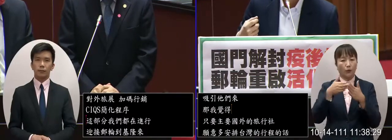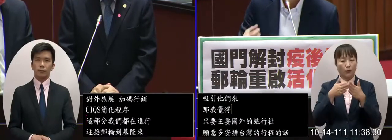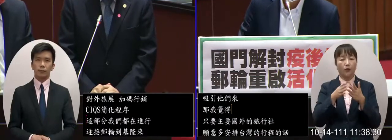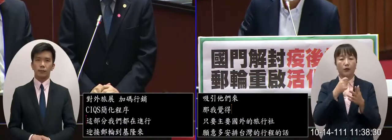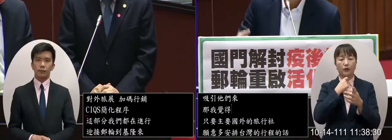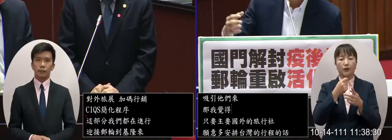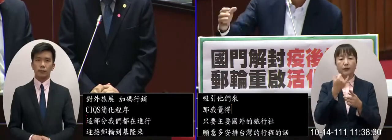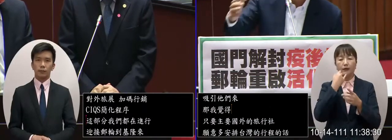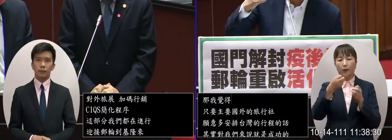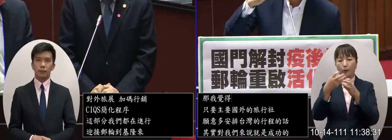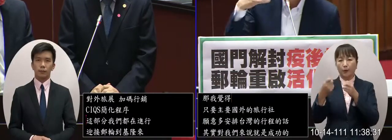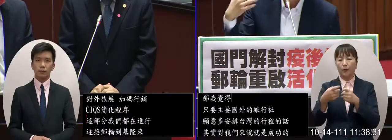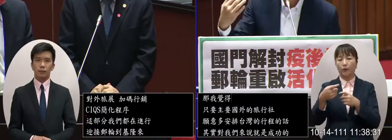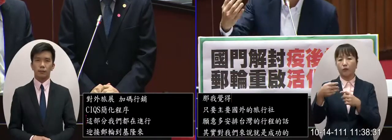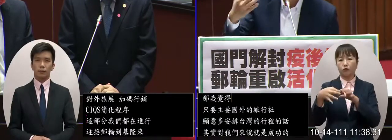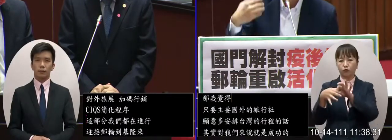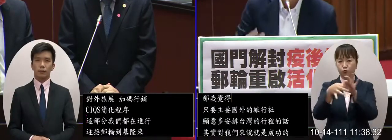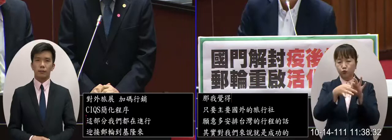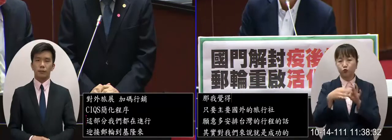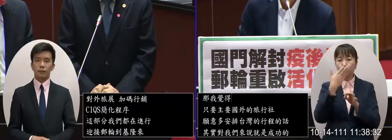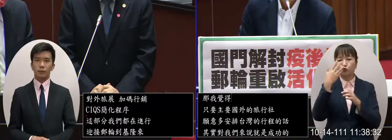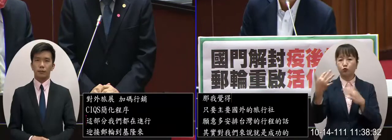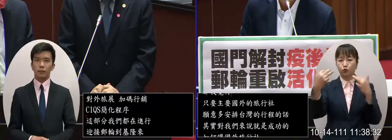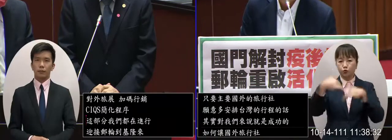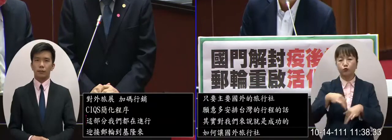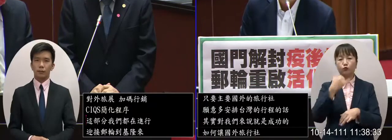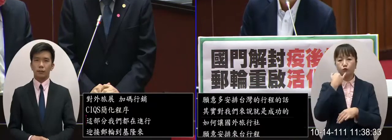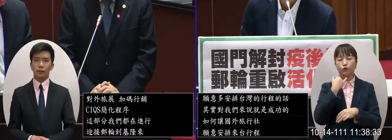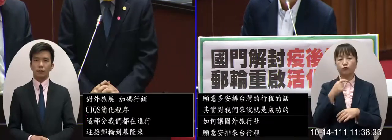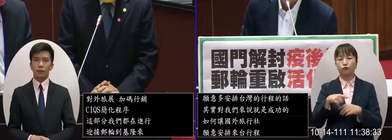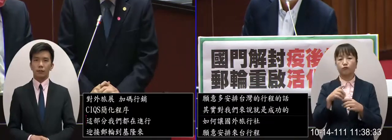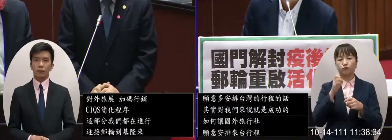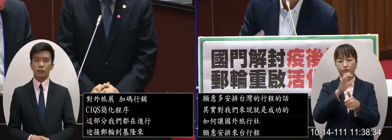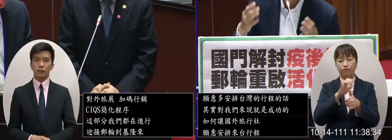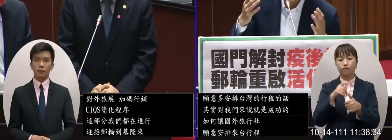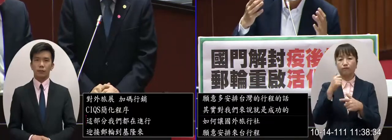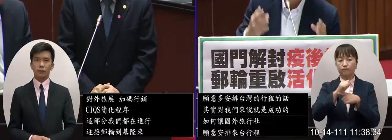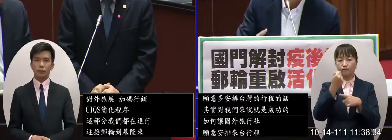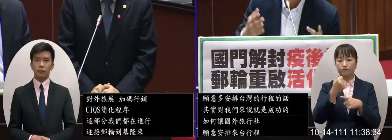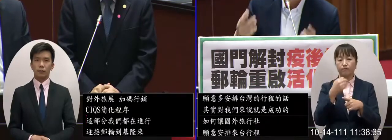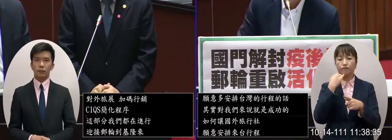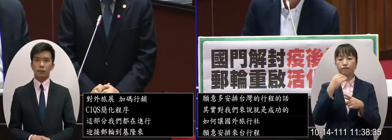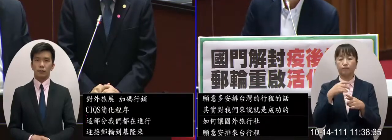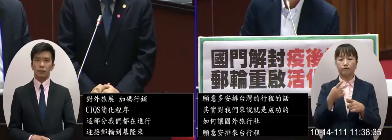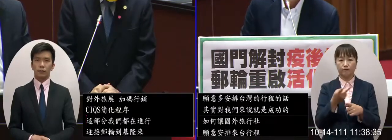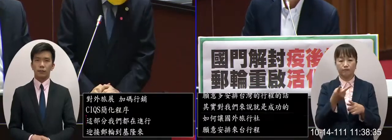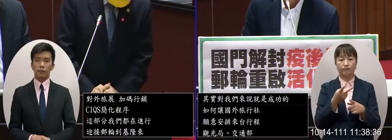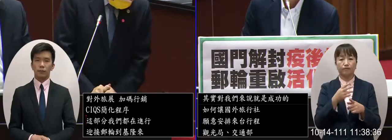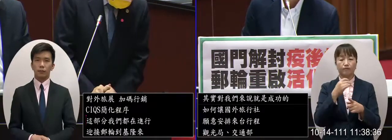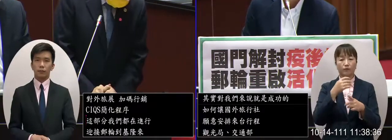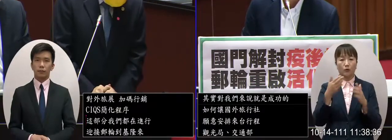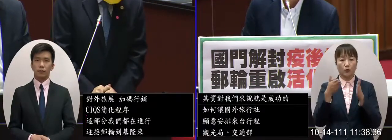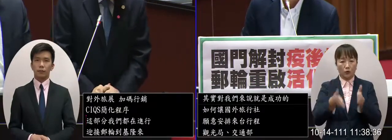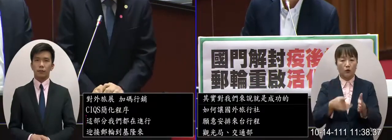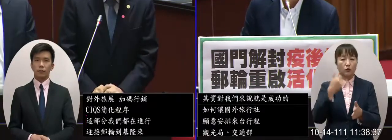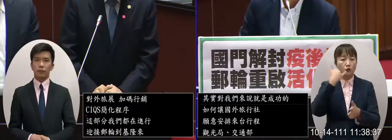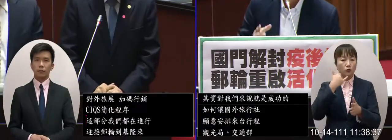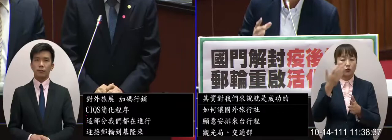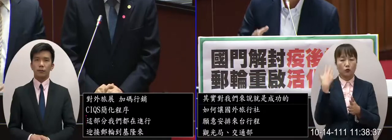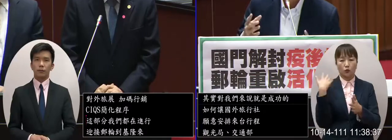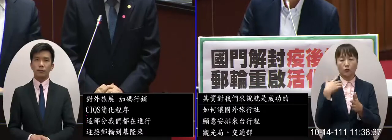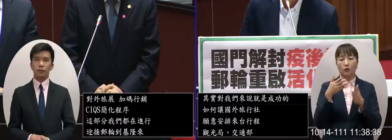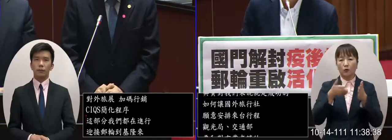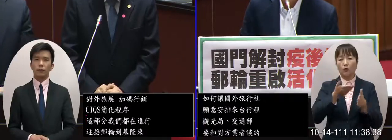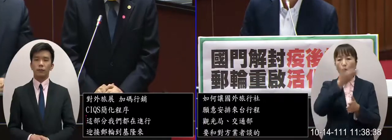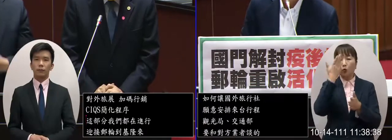籌碼來串連起這樣的個觀光旅遊的產業所以這是我最後的建議那我也希望我也感謝院長跟部長對我們基隆過去以